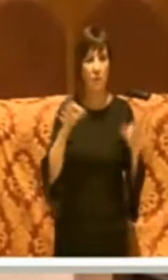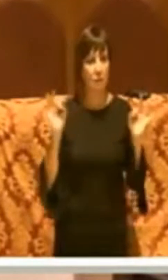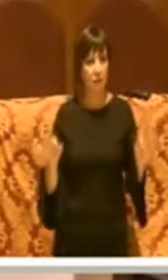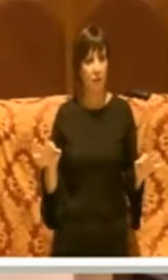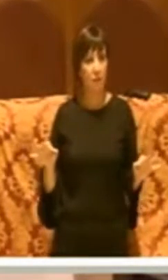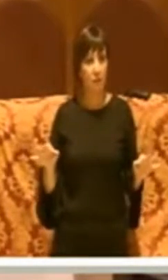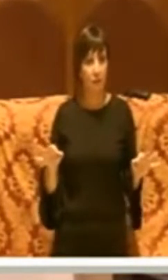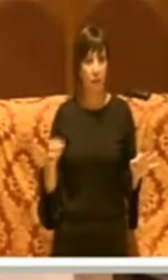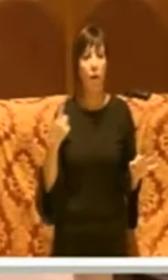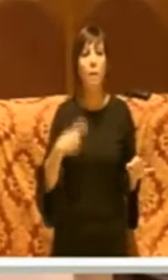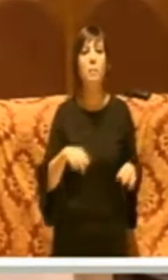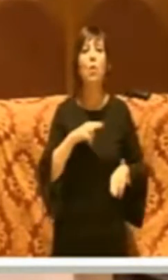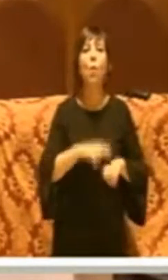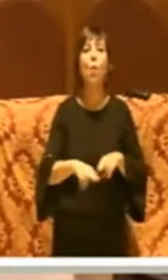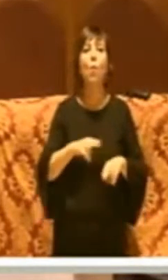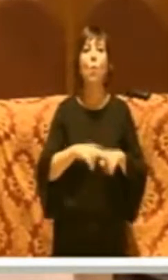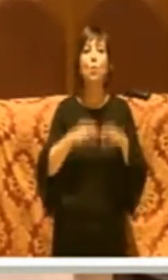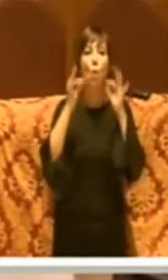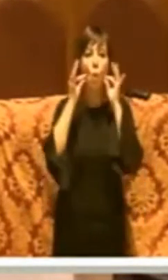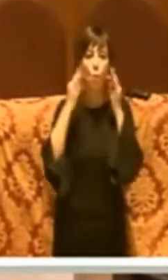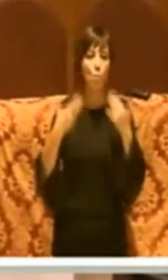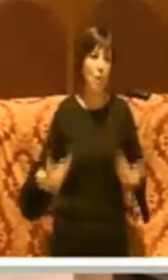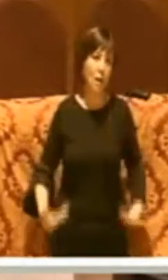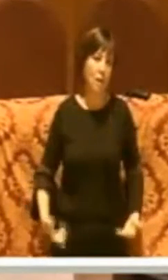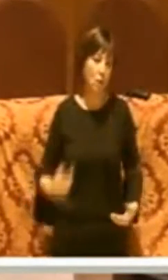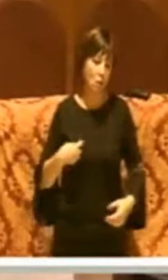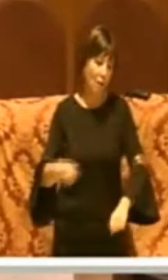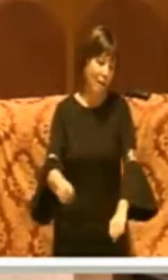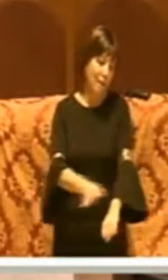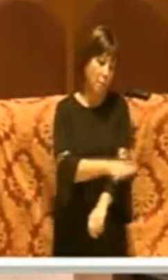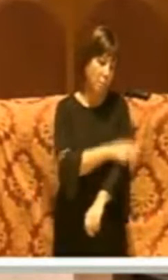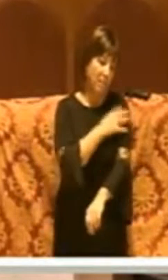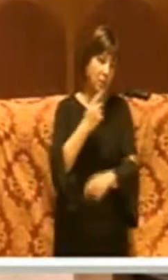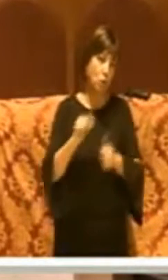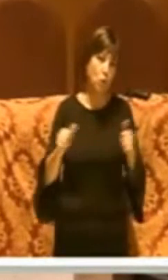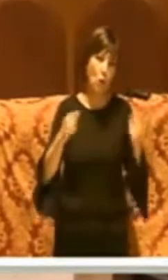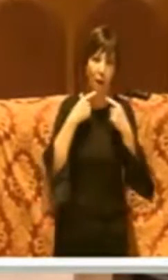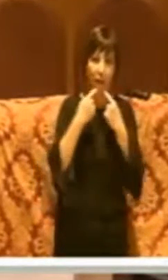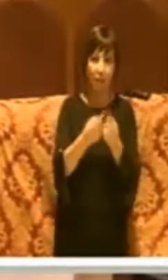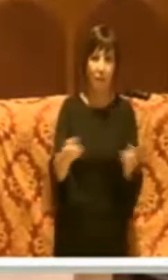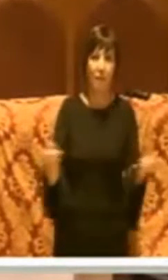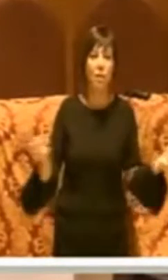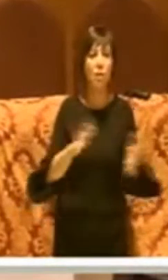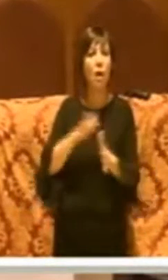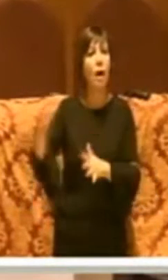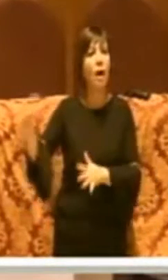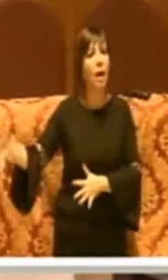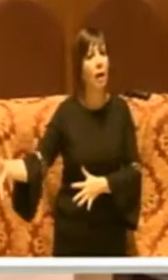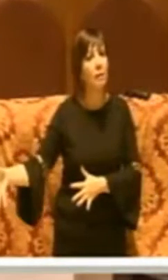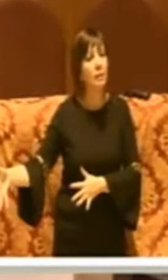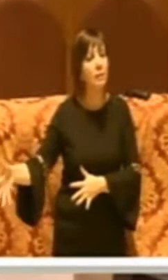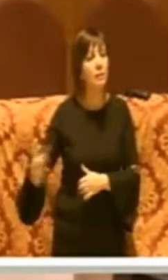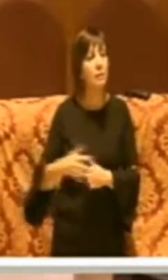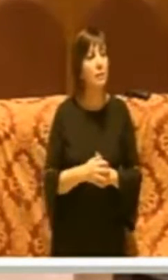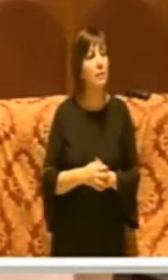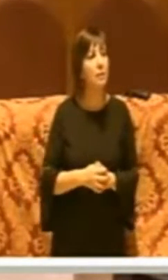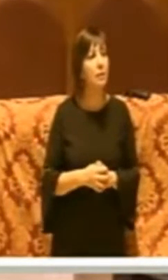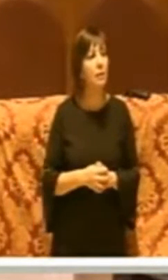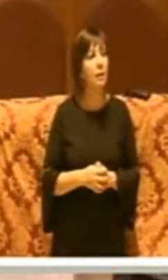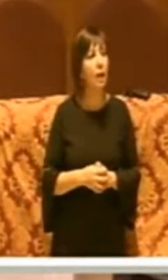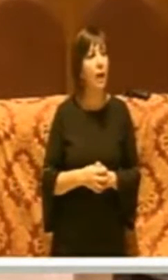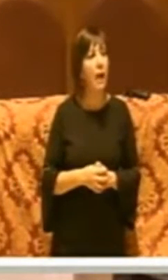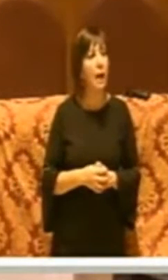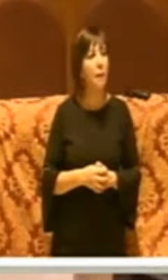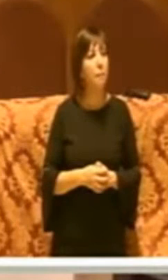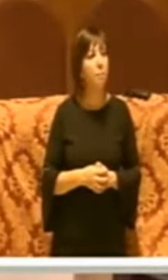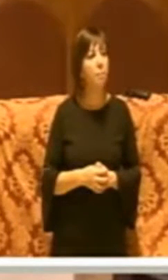per uso umano io rabbrividisco solo a dirlo gli altri nelle altre eh